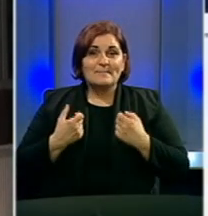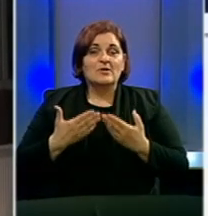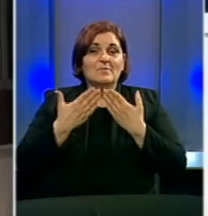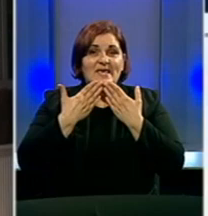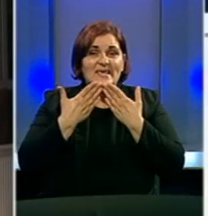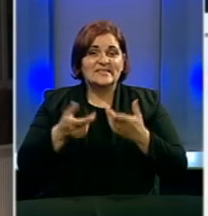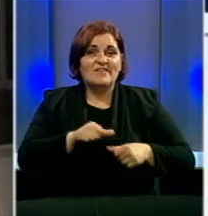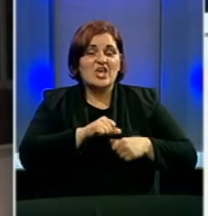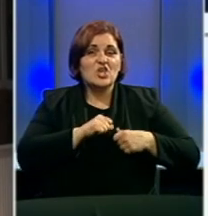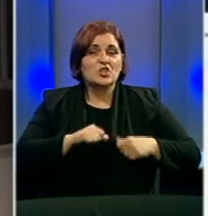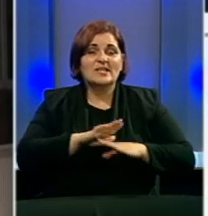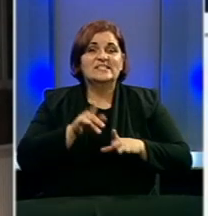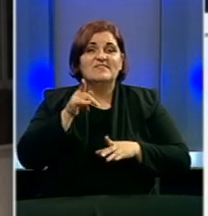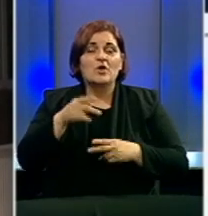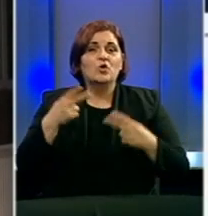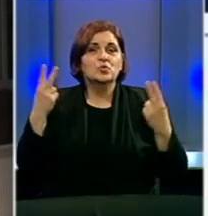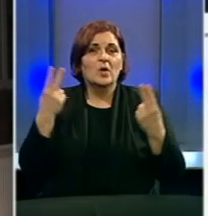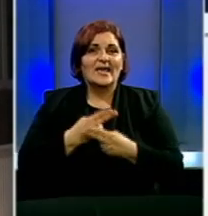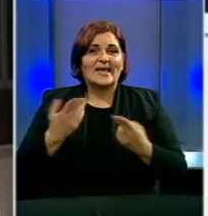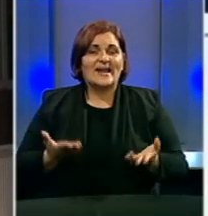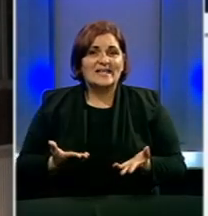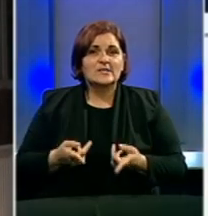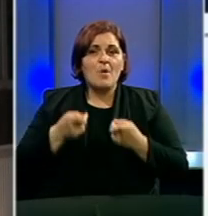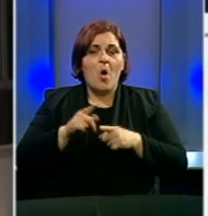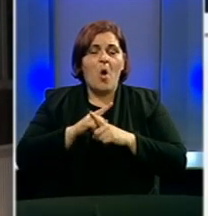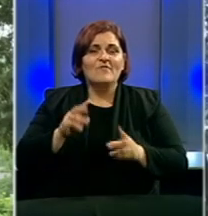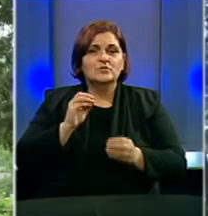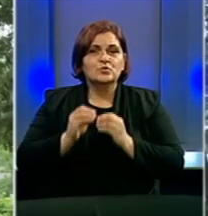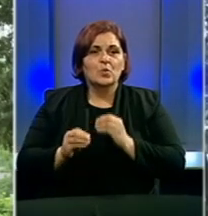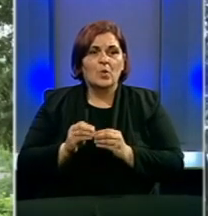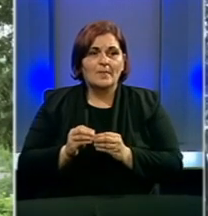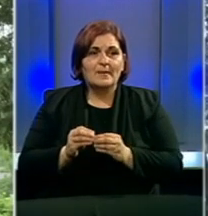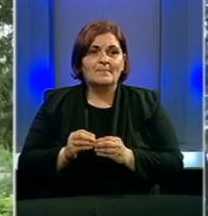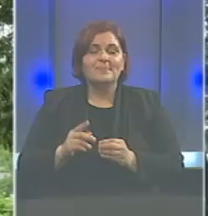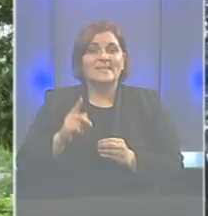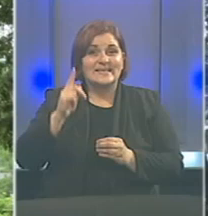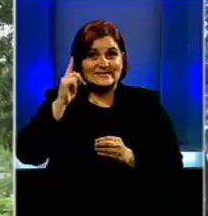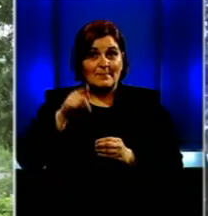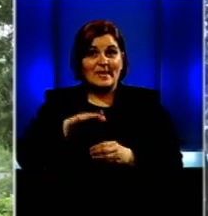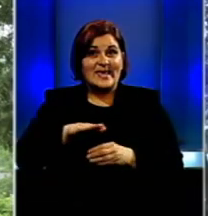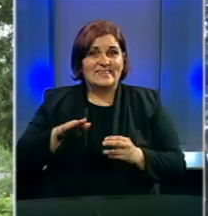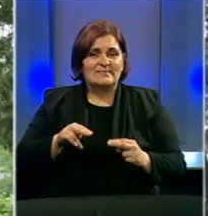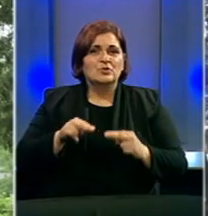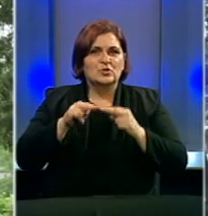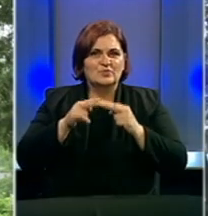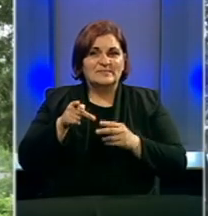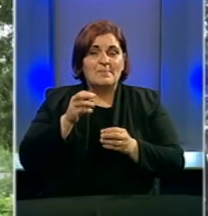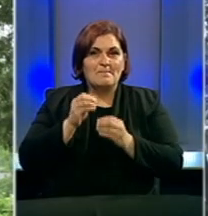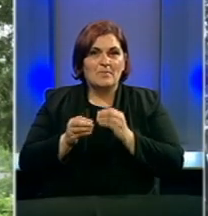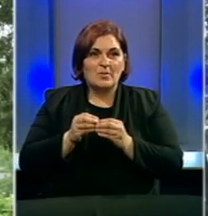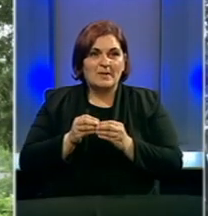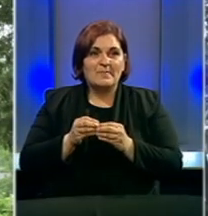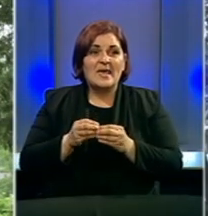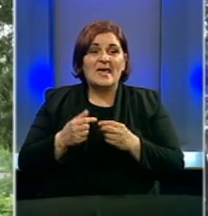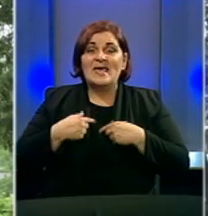i donatorama i svim onim koji su razumijeli ovu vrstu problema. Znao sam da se djeca gore slučavaju s tim problemom i